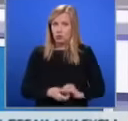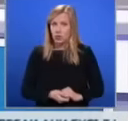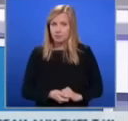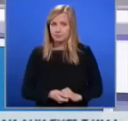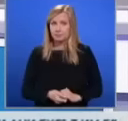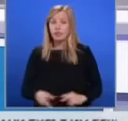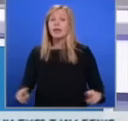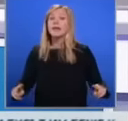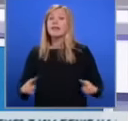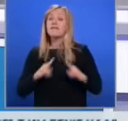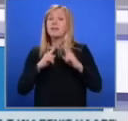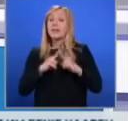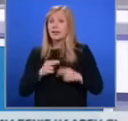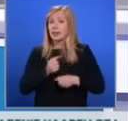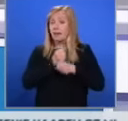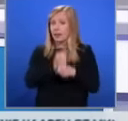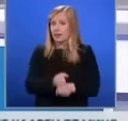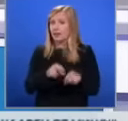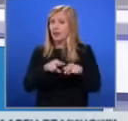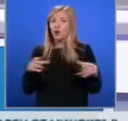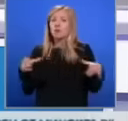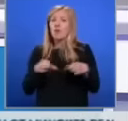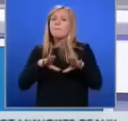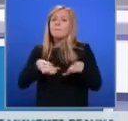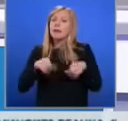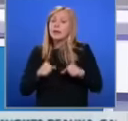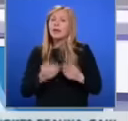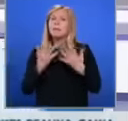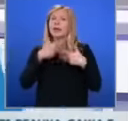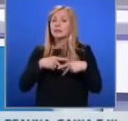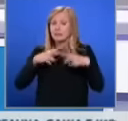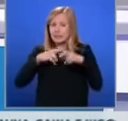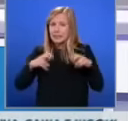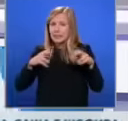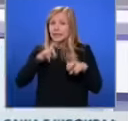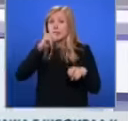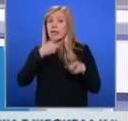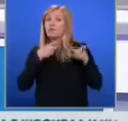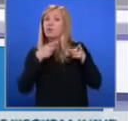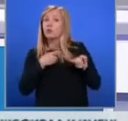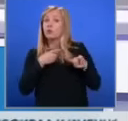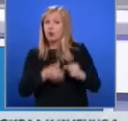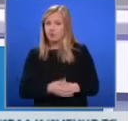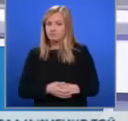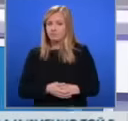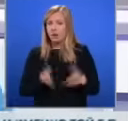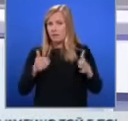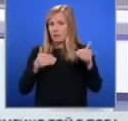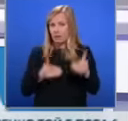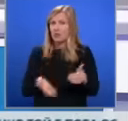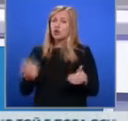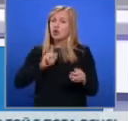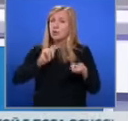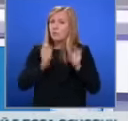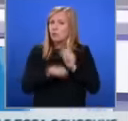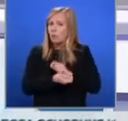На финалната права на мандата си, Народното събрание прияна първо четене механизма за разследване на главния прокурор. В пакет обаче са